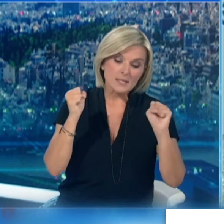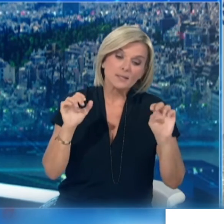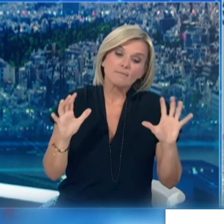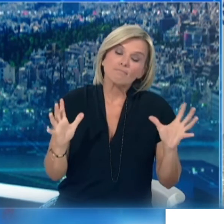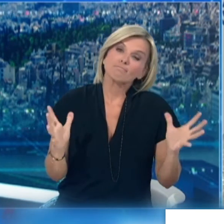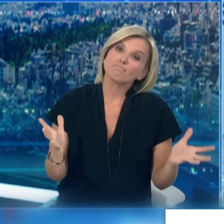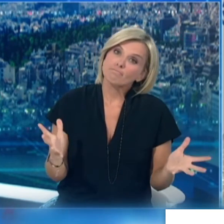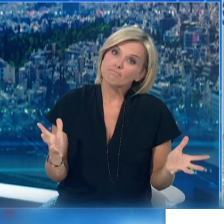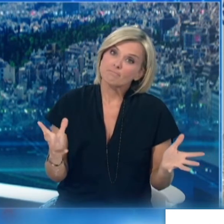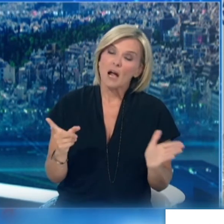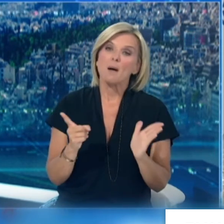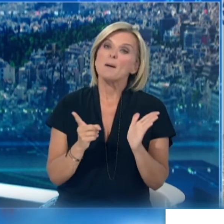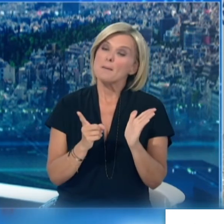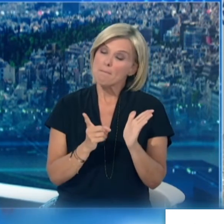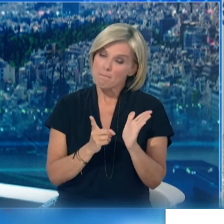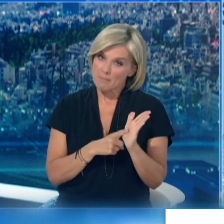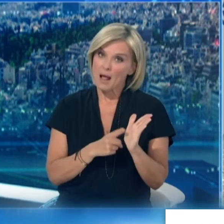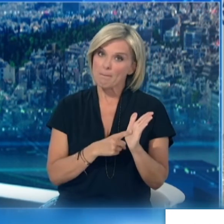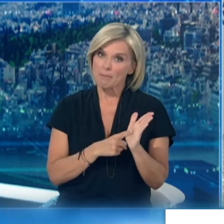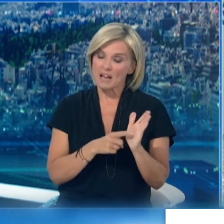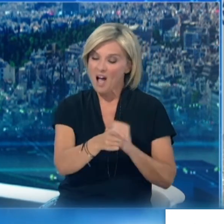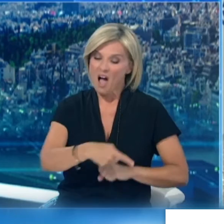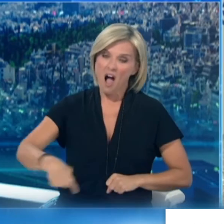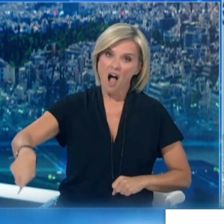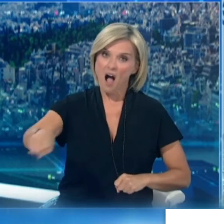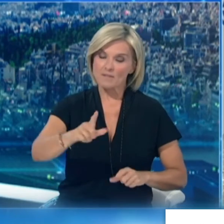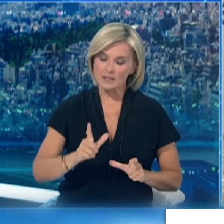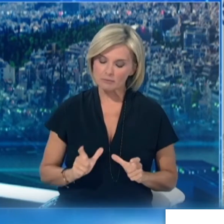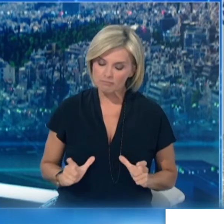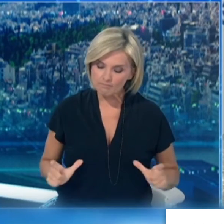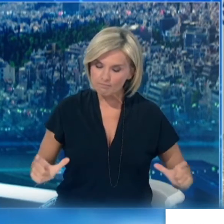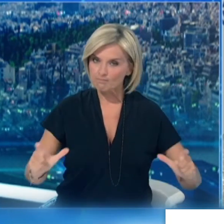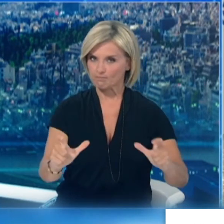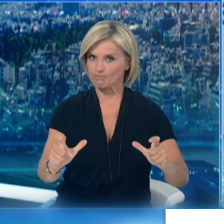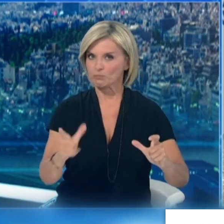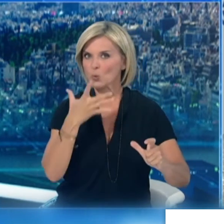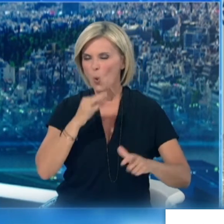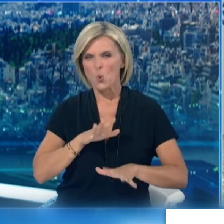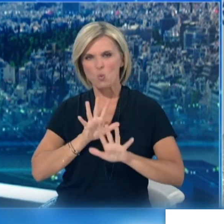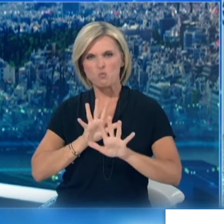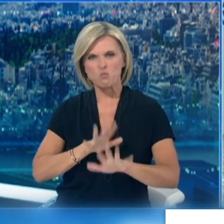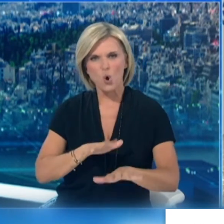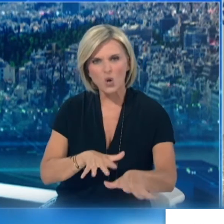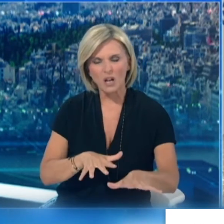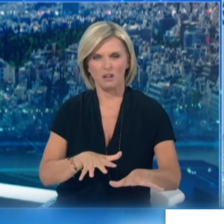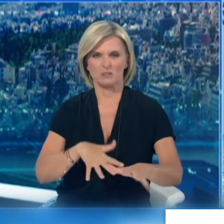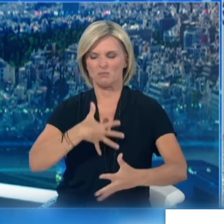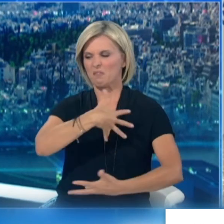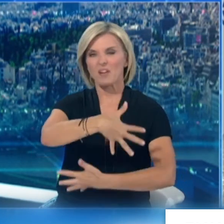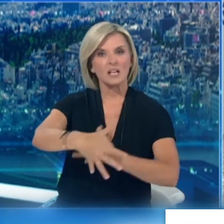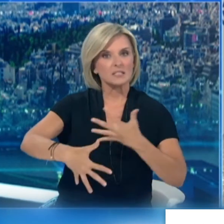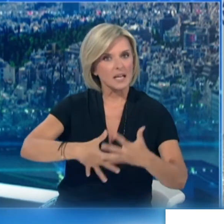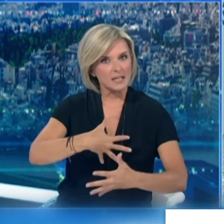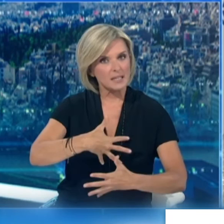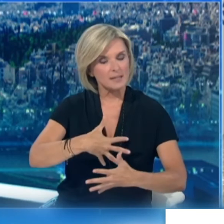συνέπειες από τις συναθρήσεις που κάνουν για τη διαμαρτυρία πιστεύω ότι κάποιοι θα